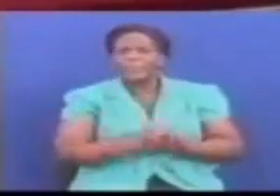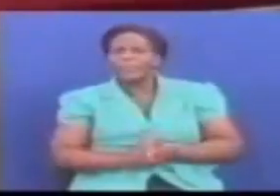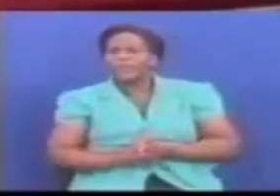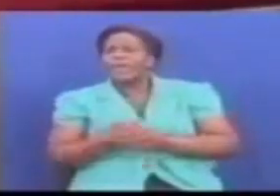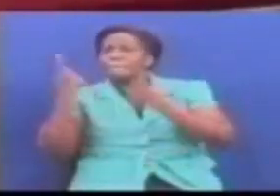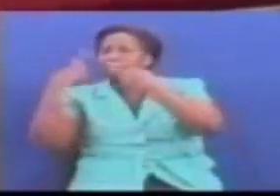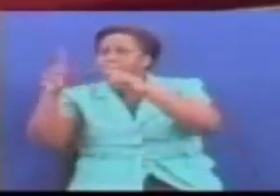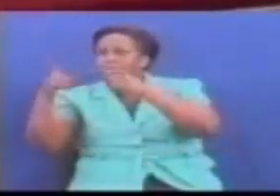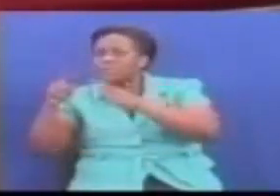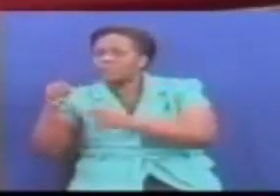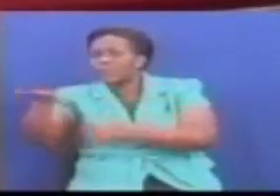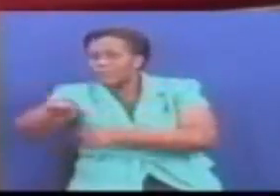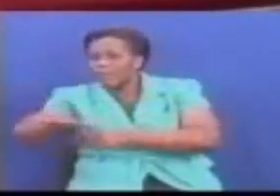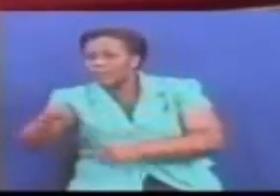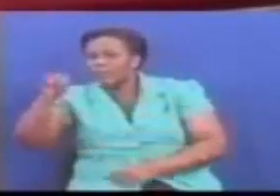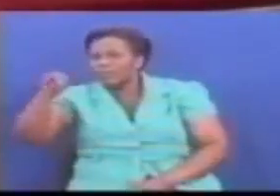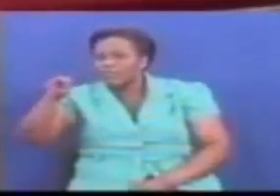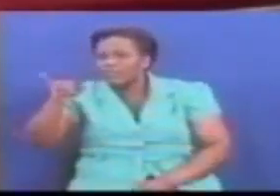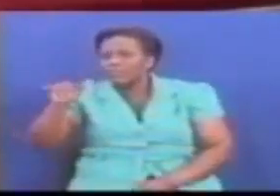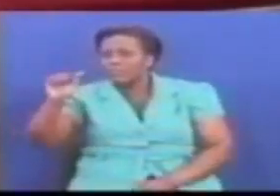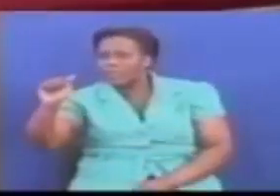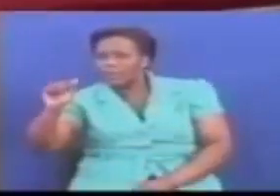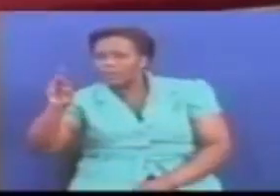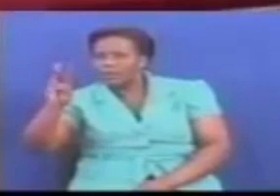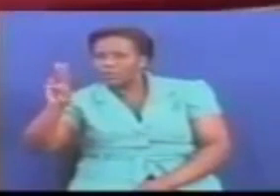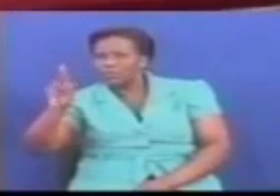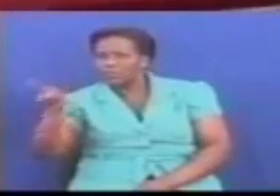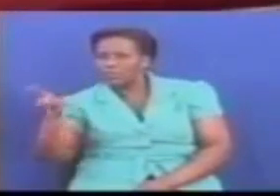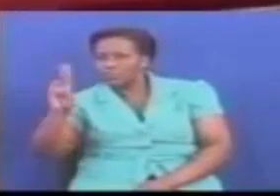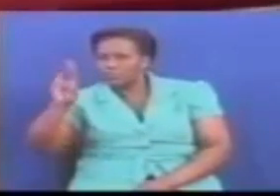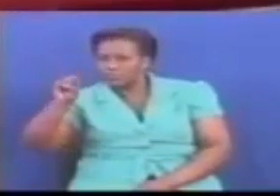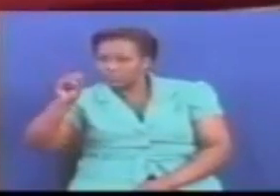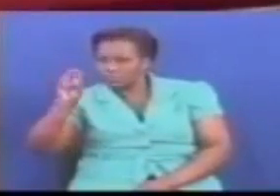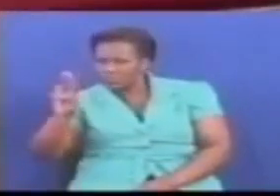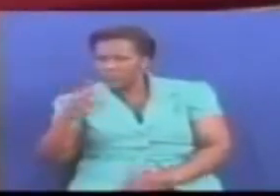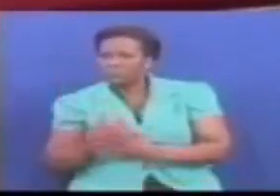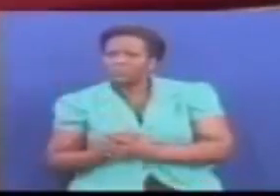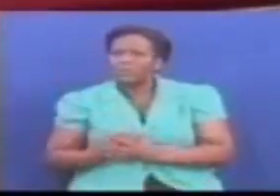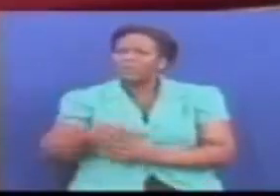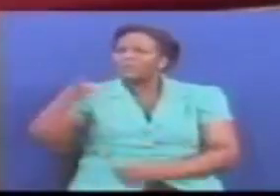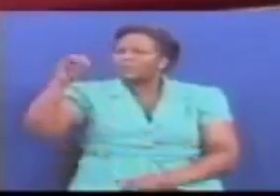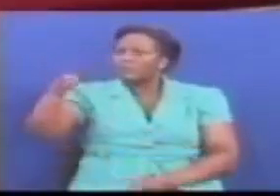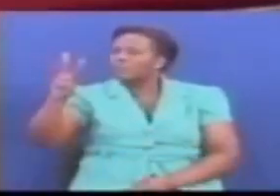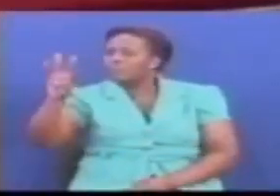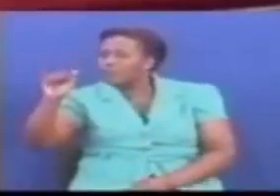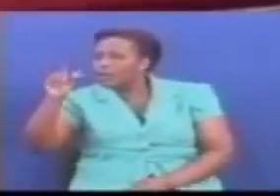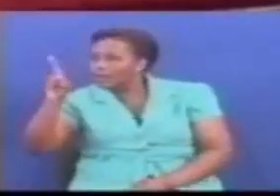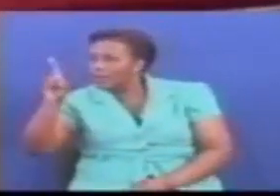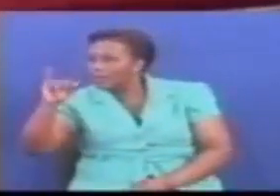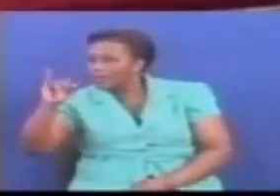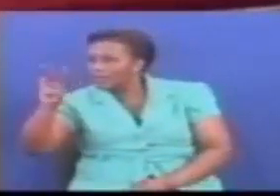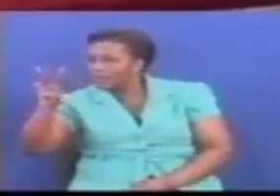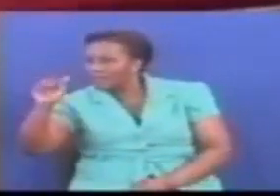Mayeneo ya makere yenyewe Mayeneo ya kwamba Mayeneo ya muhadivado Mayeneo ya